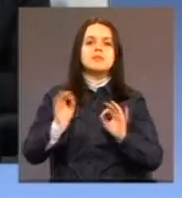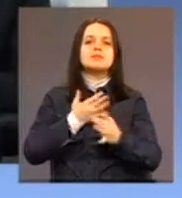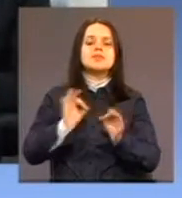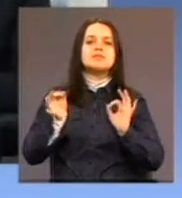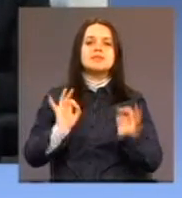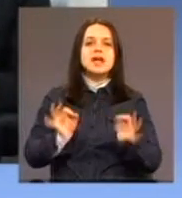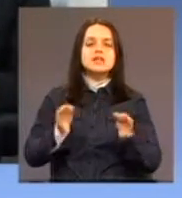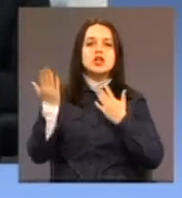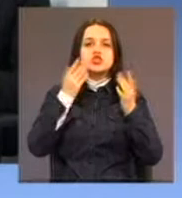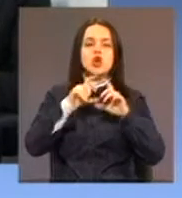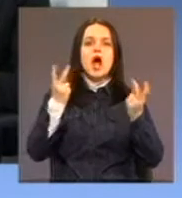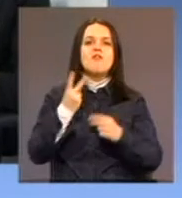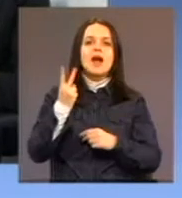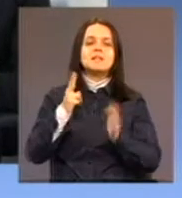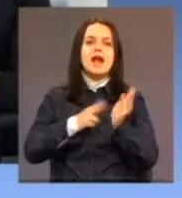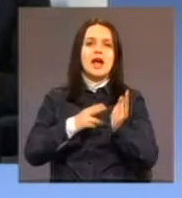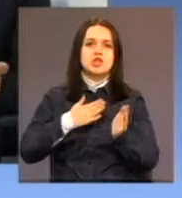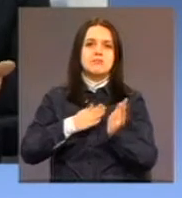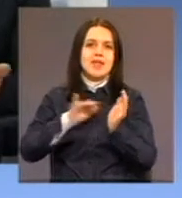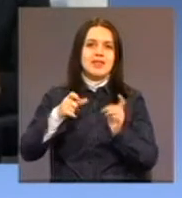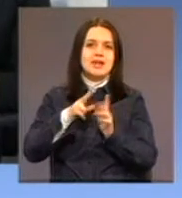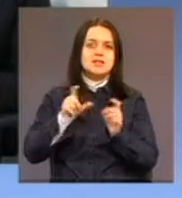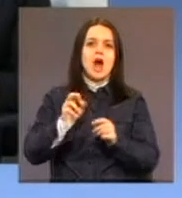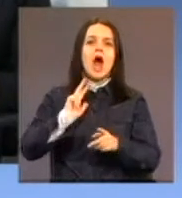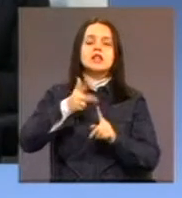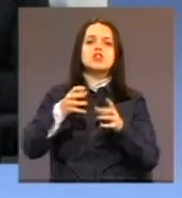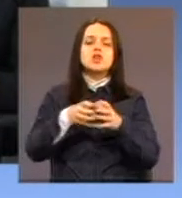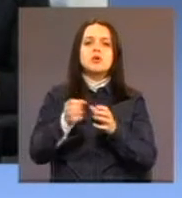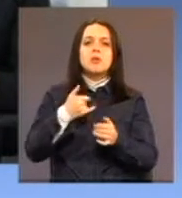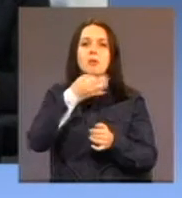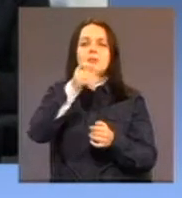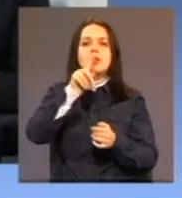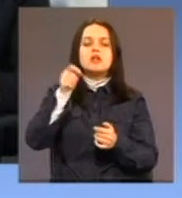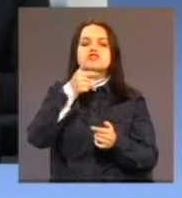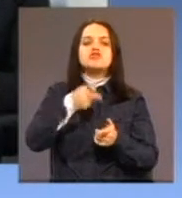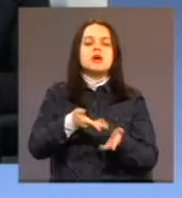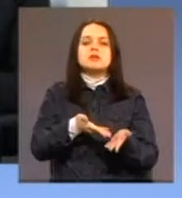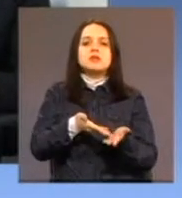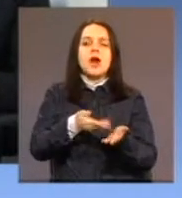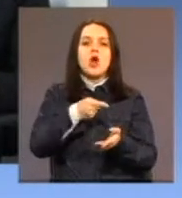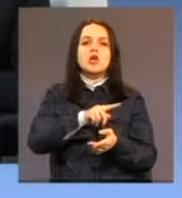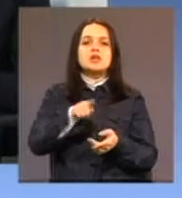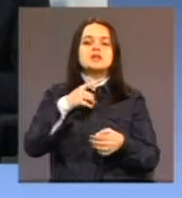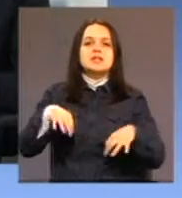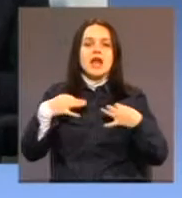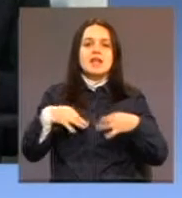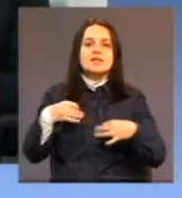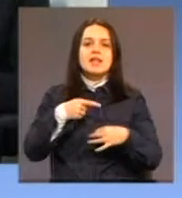su Vladmir Nazor kod nas i Mjedinca, a treća kategorija djece postavljaju pitanje šta je s njima. Dakle, to su djeca koje iz rastvenih razloga nisu